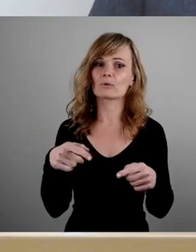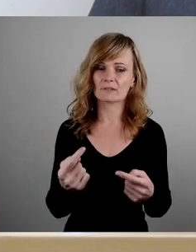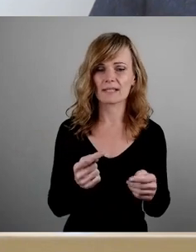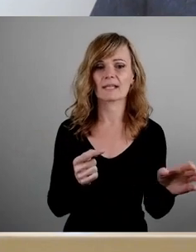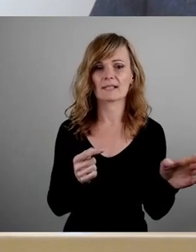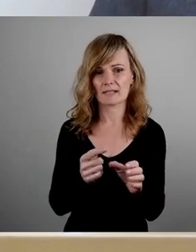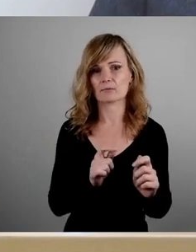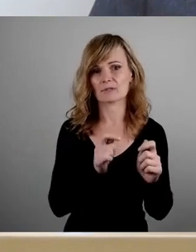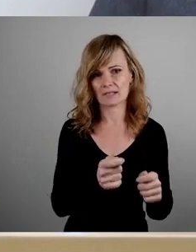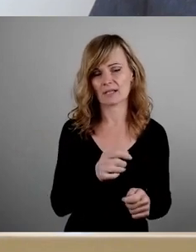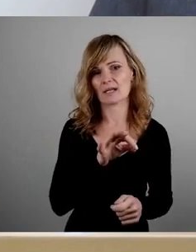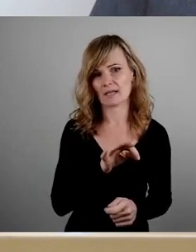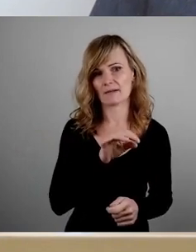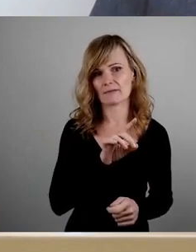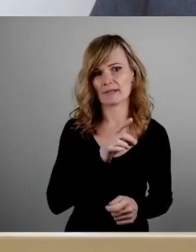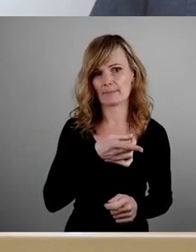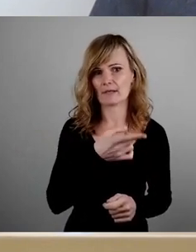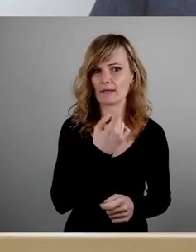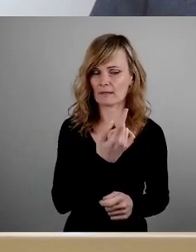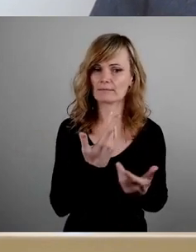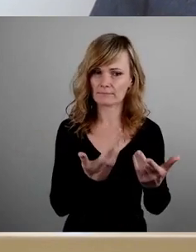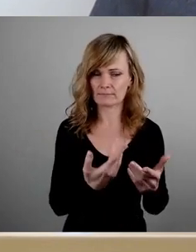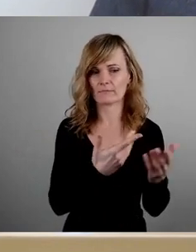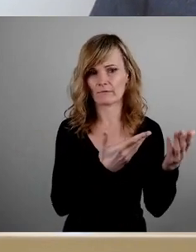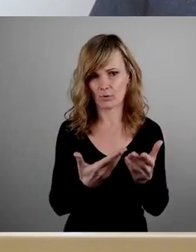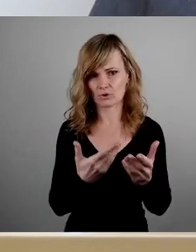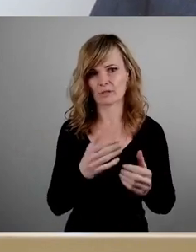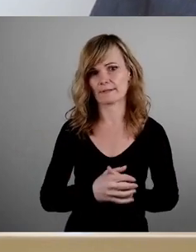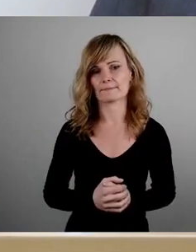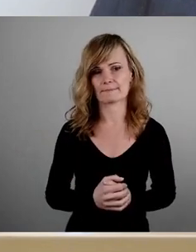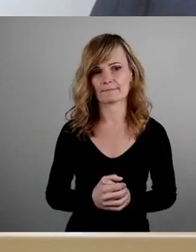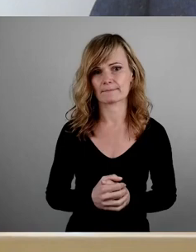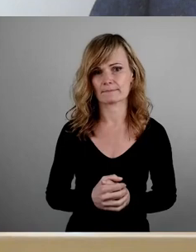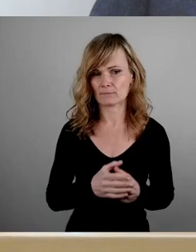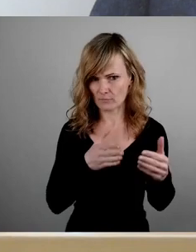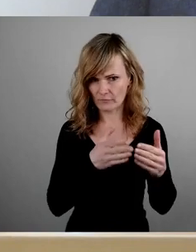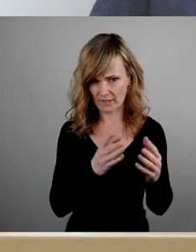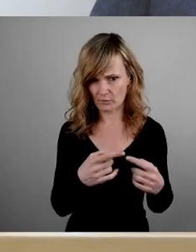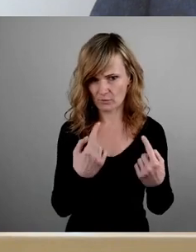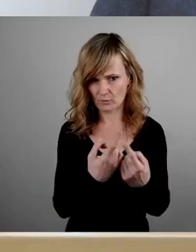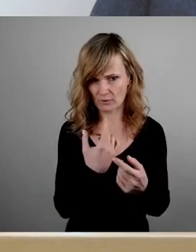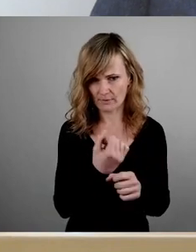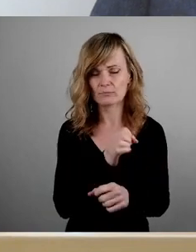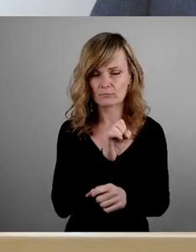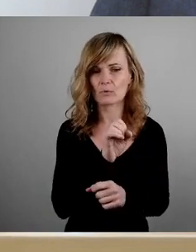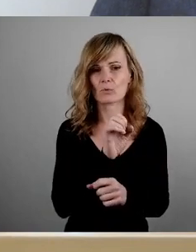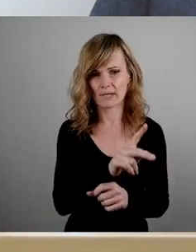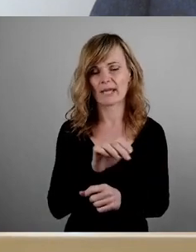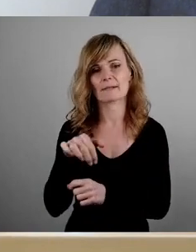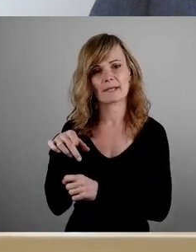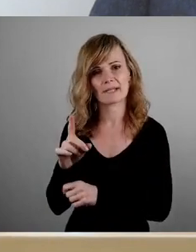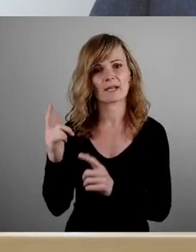entsprechend dann vorstellen, macht er in der Fraktionsrunde, okay, würde man mit der SPD starten und in der